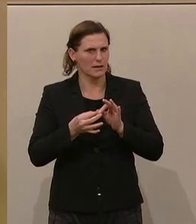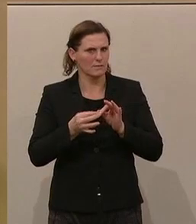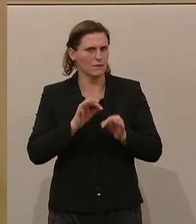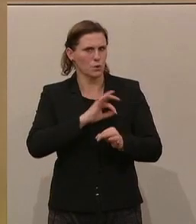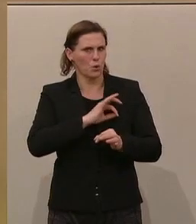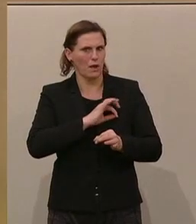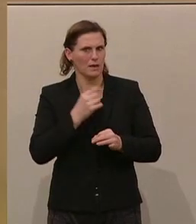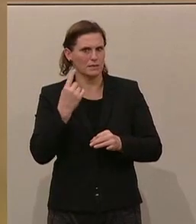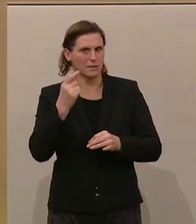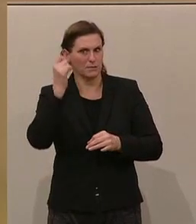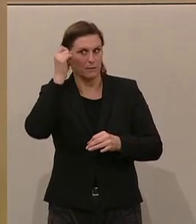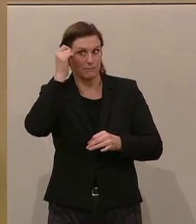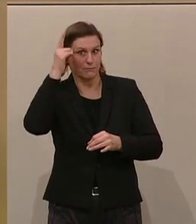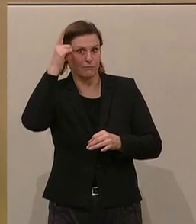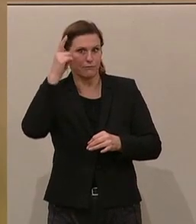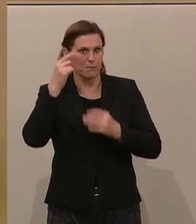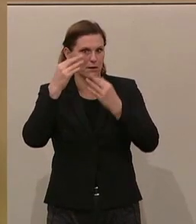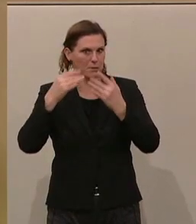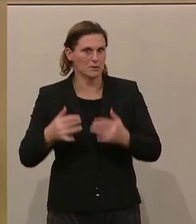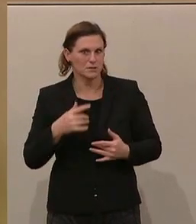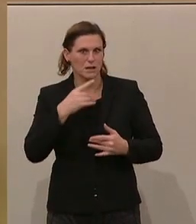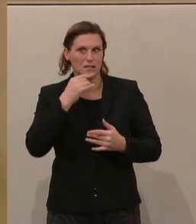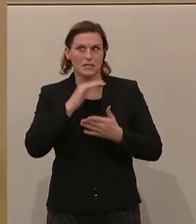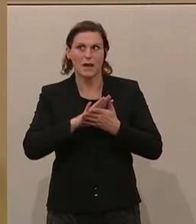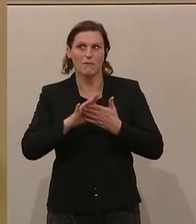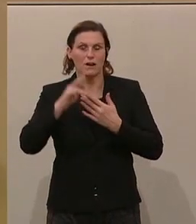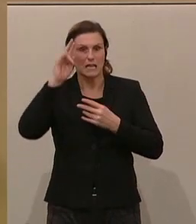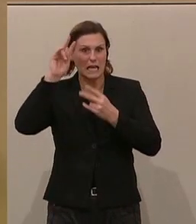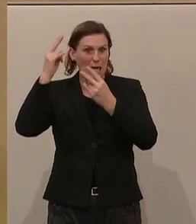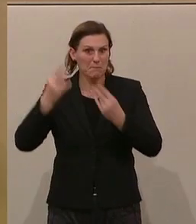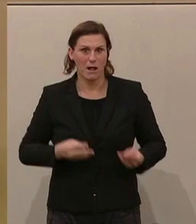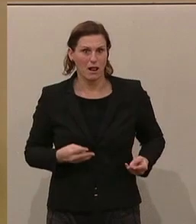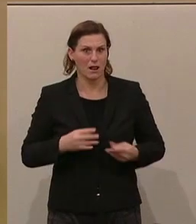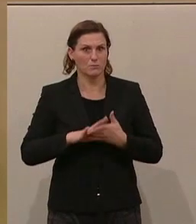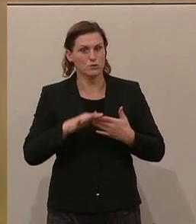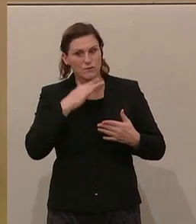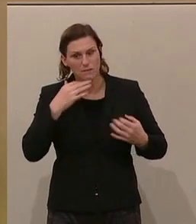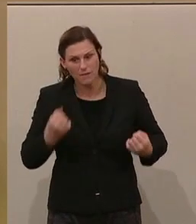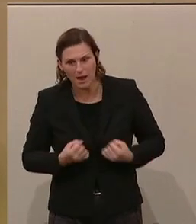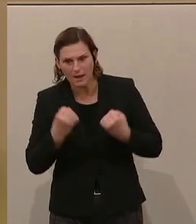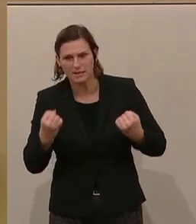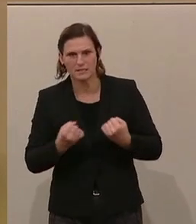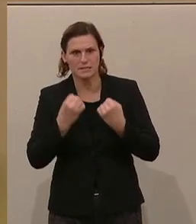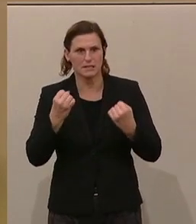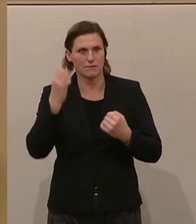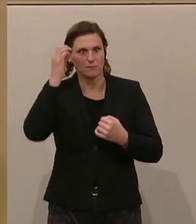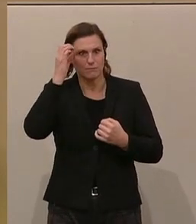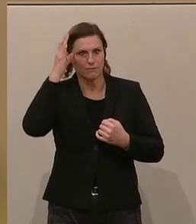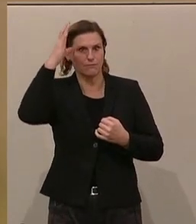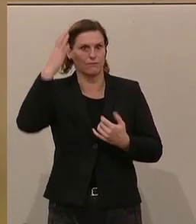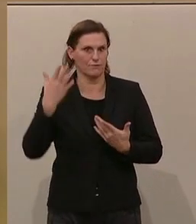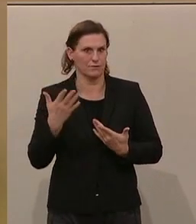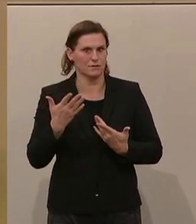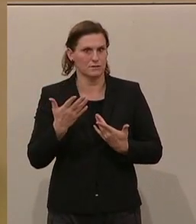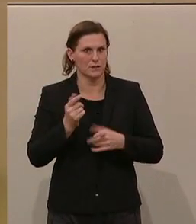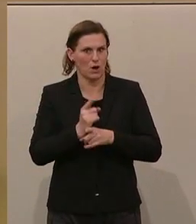Mathematikgenie ist, der da auch sagt, es ist ihm nicht vom Himmel gefallen, sondern es war viel Fleiß notwendig, um sozusagen seinen Genius zu wecken. Und das